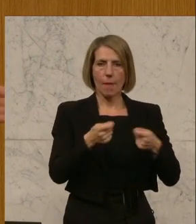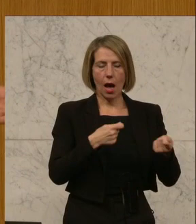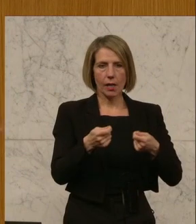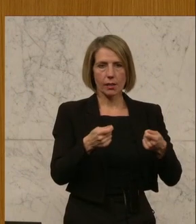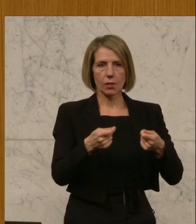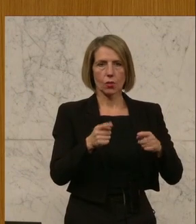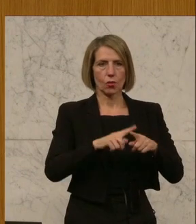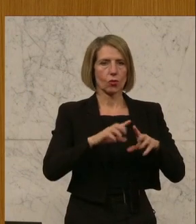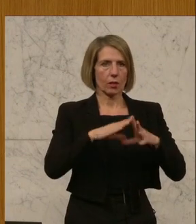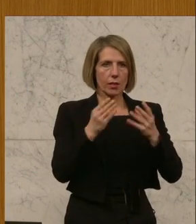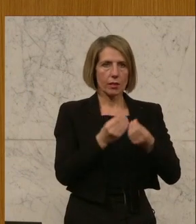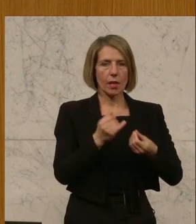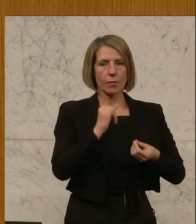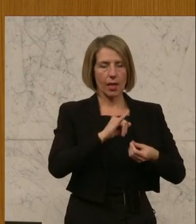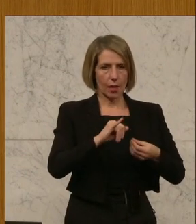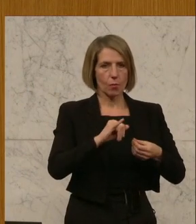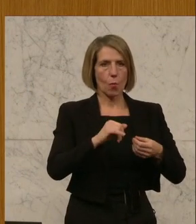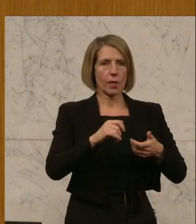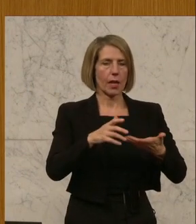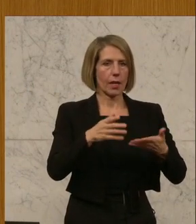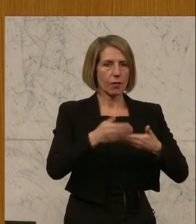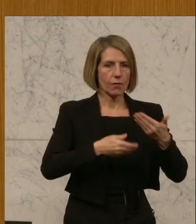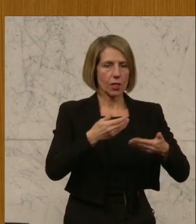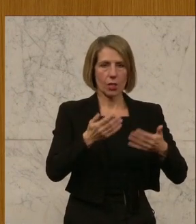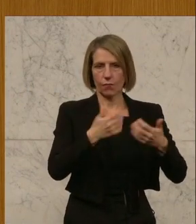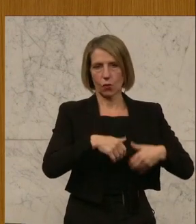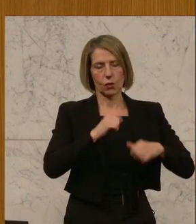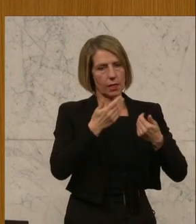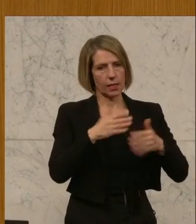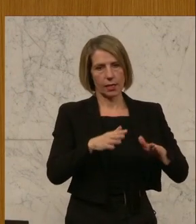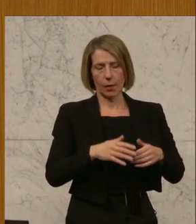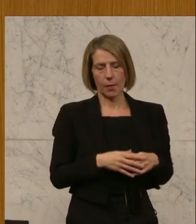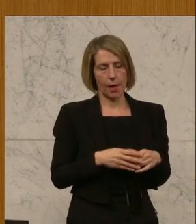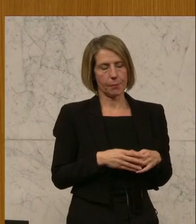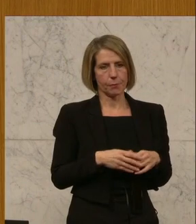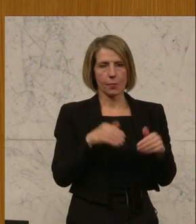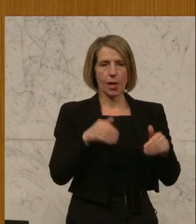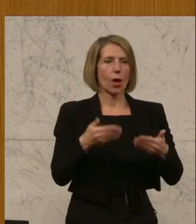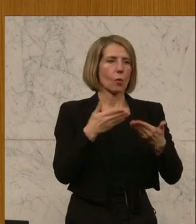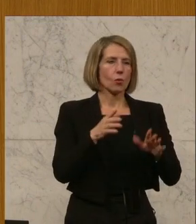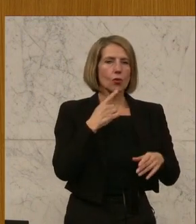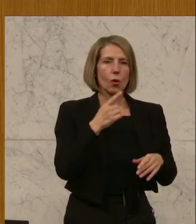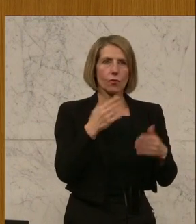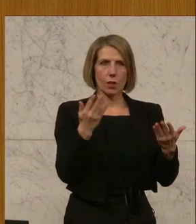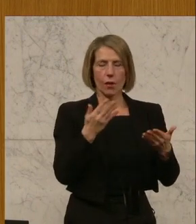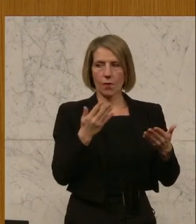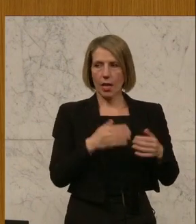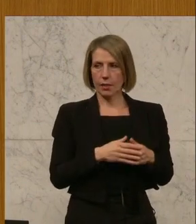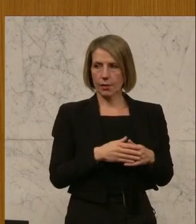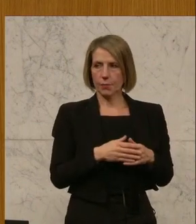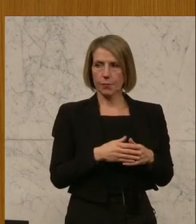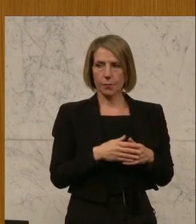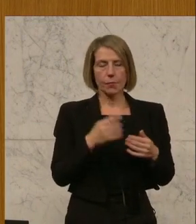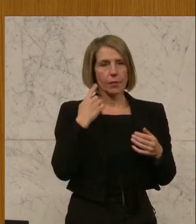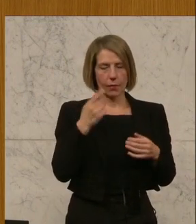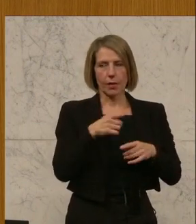gesamte Immobilienwirtschaft nicht mehr funktioniert. Und ich sage es Ihnen ganz offen und ehrlich, ich weiß, ich rede jetzt